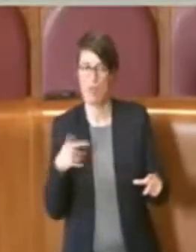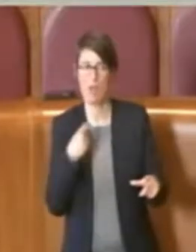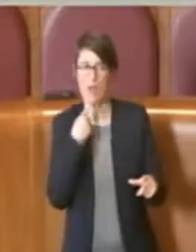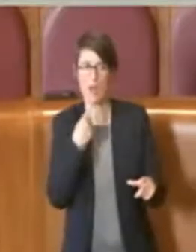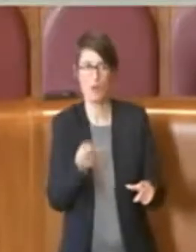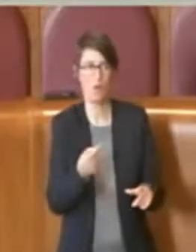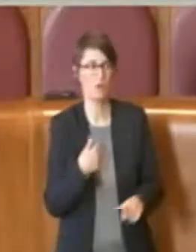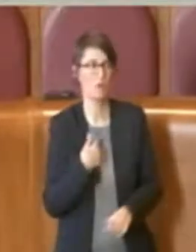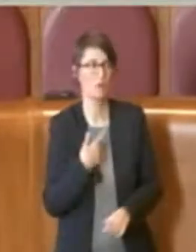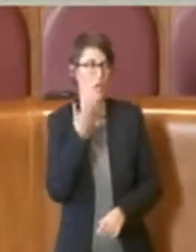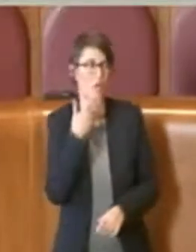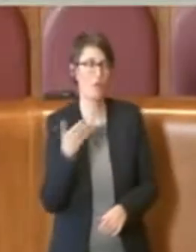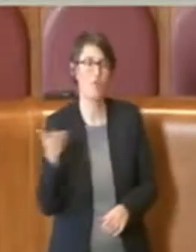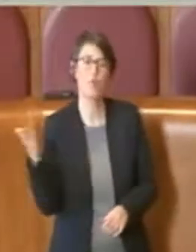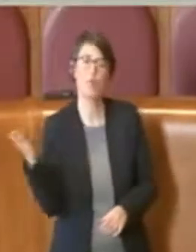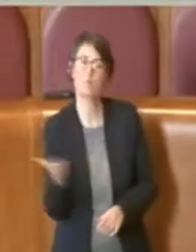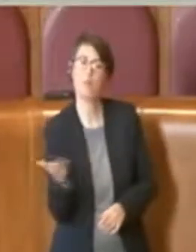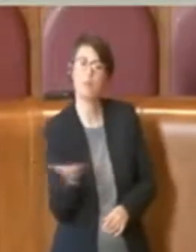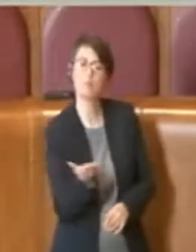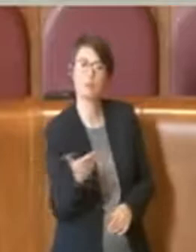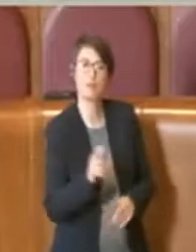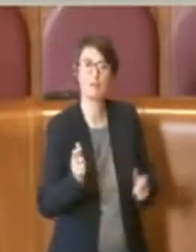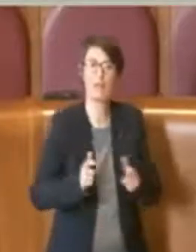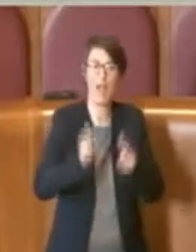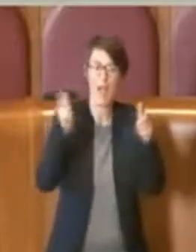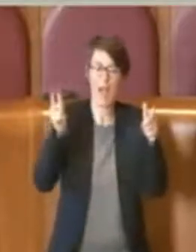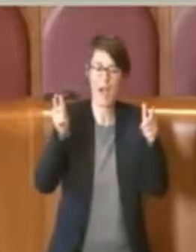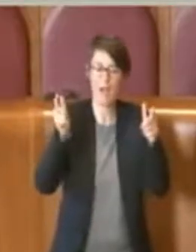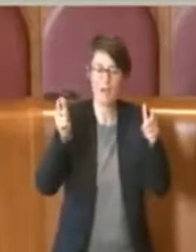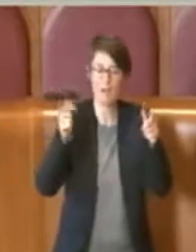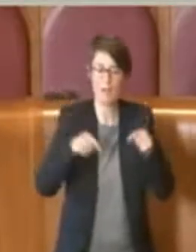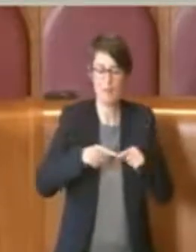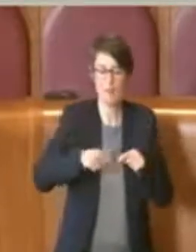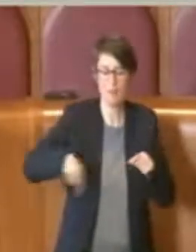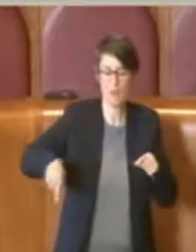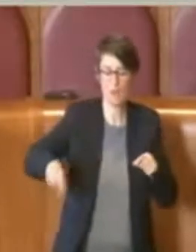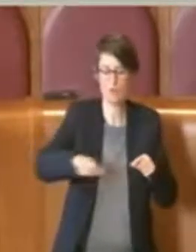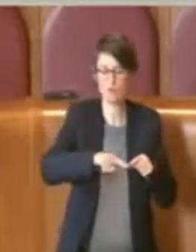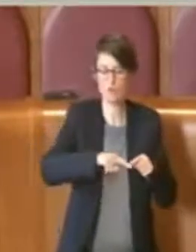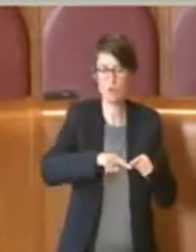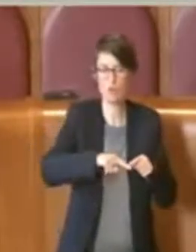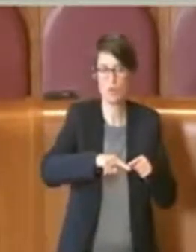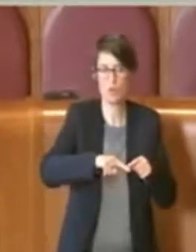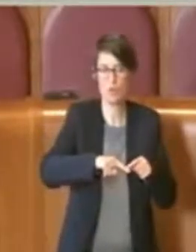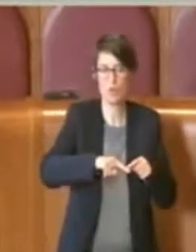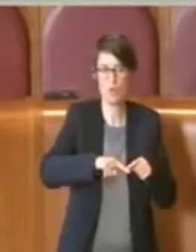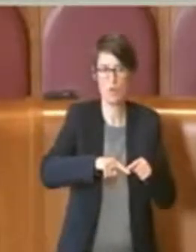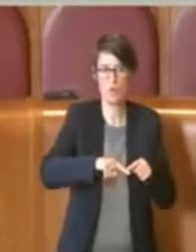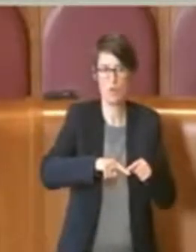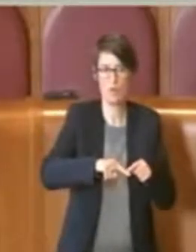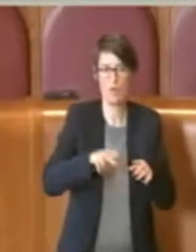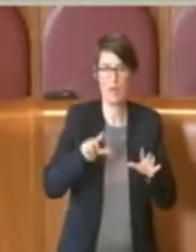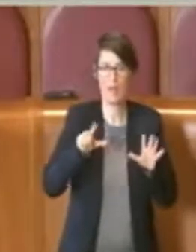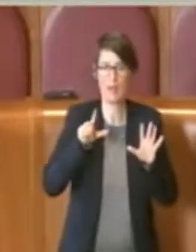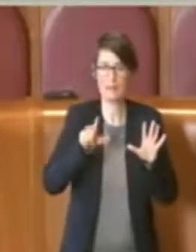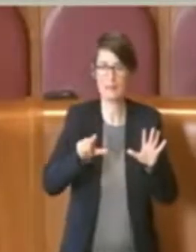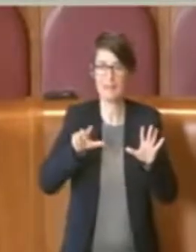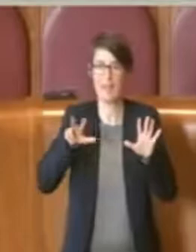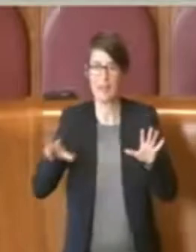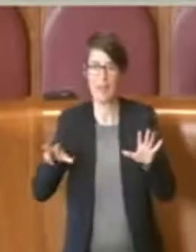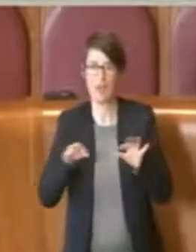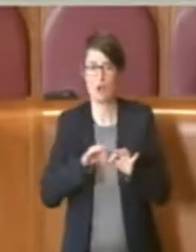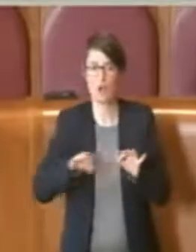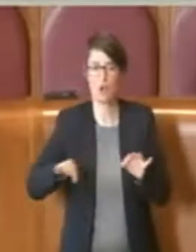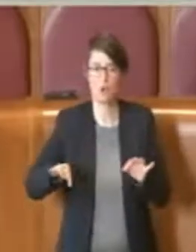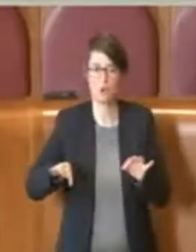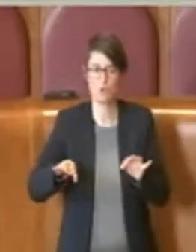abbattere tutti gli alberi con circonferenza al di sotto dei 78 centimetri.